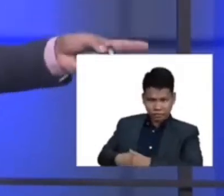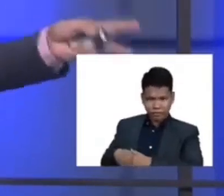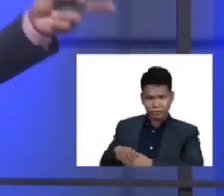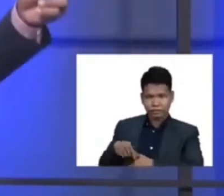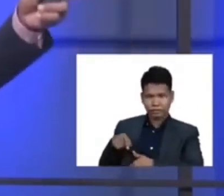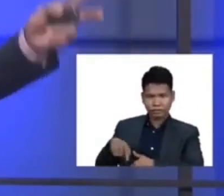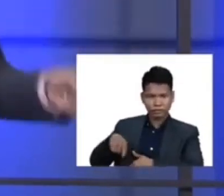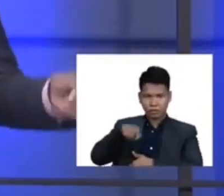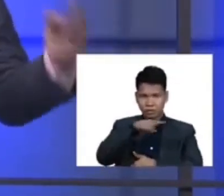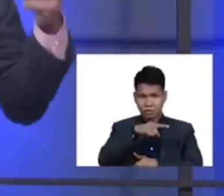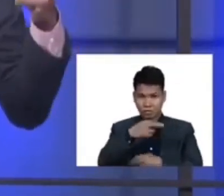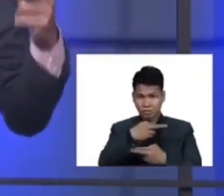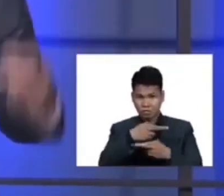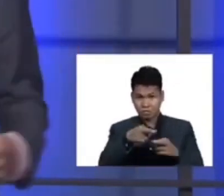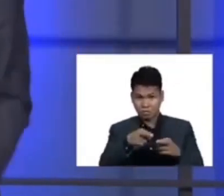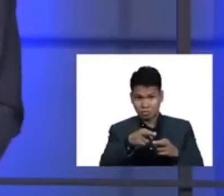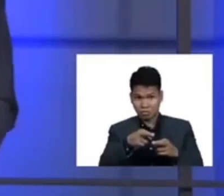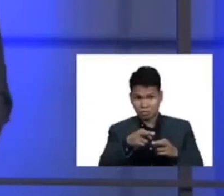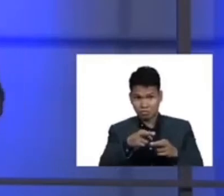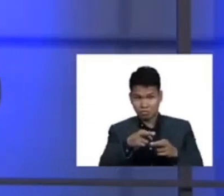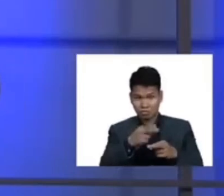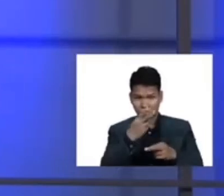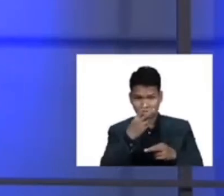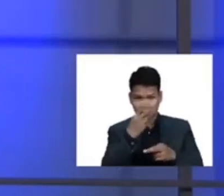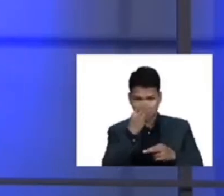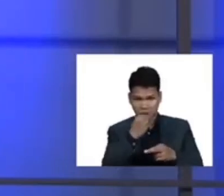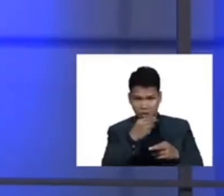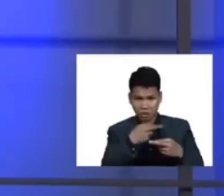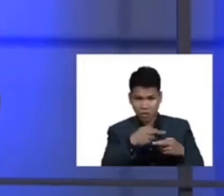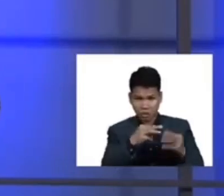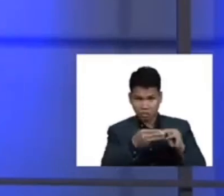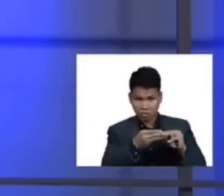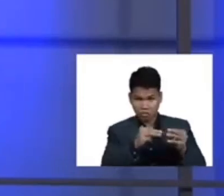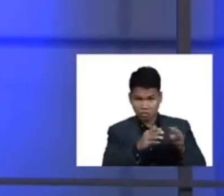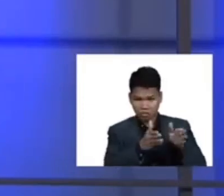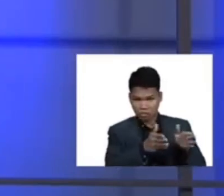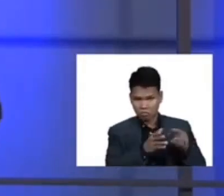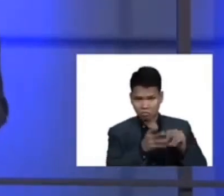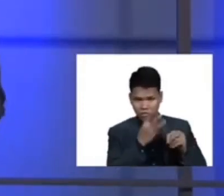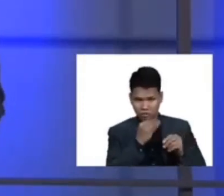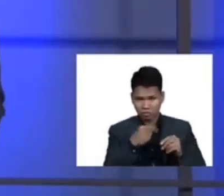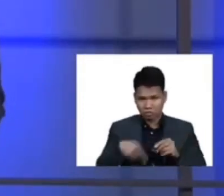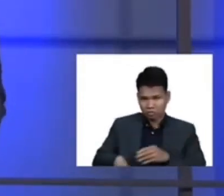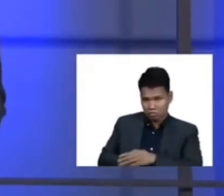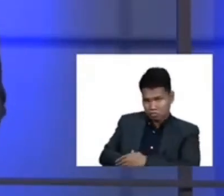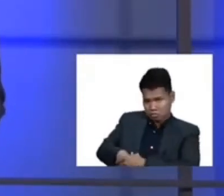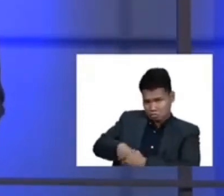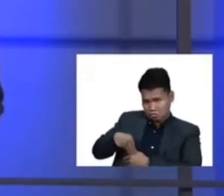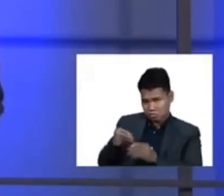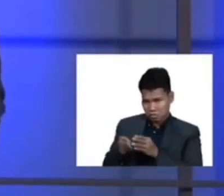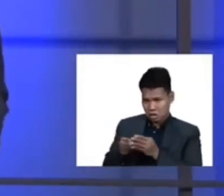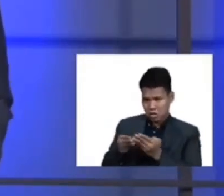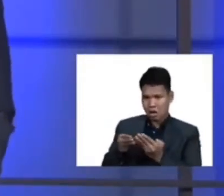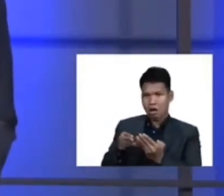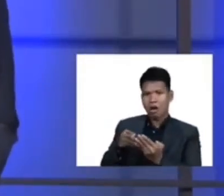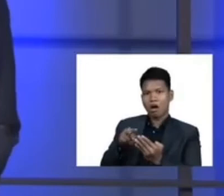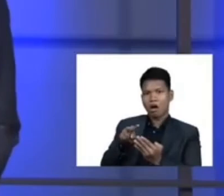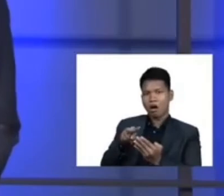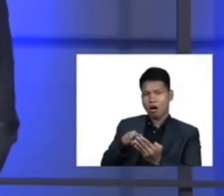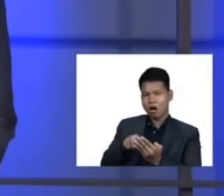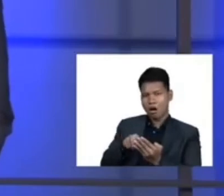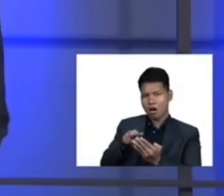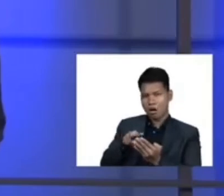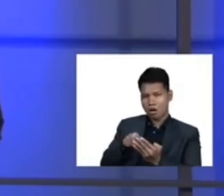nakatulog na yung kanyang roommate kinagabihan kanyang kinuha at binasa and he came to discover